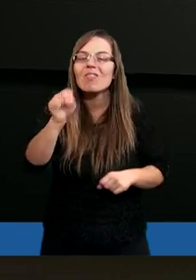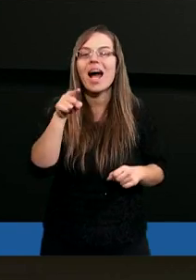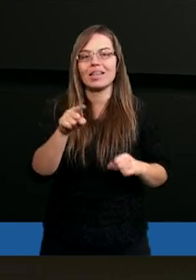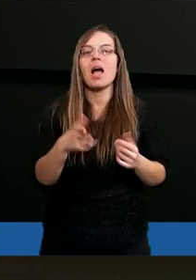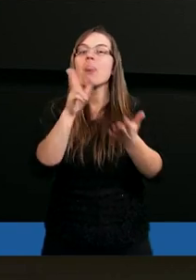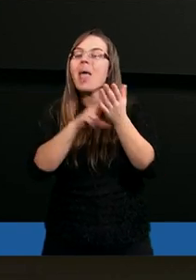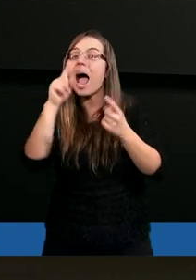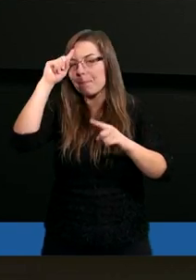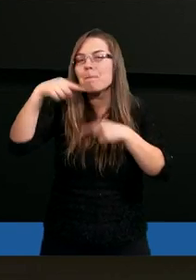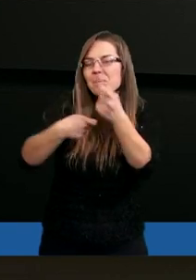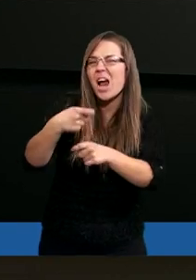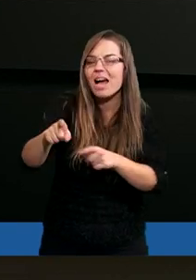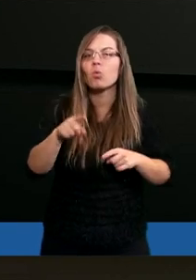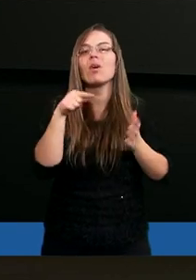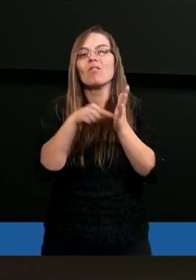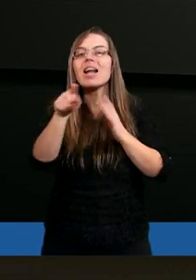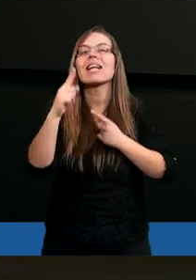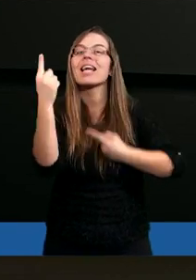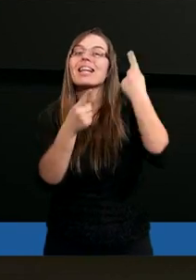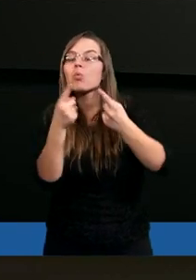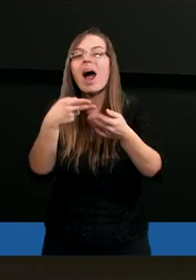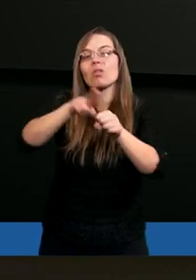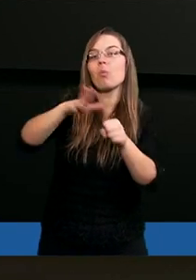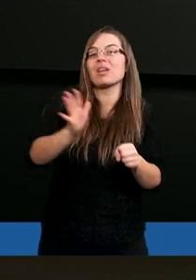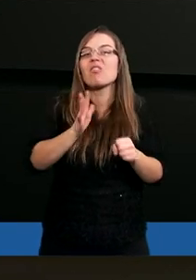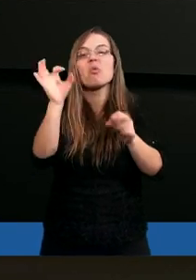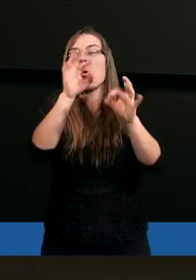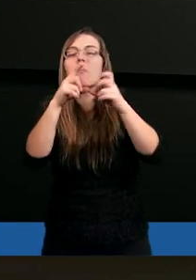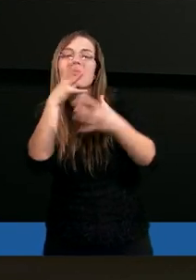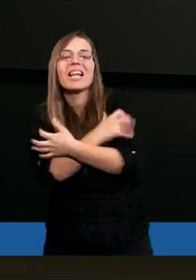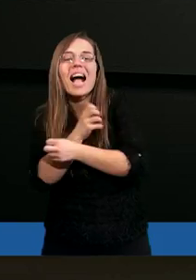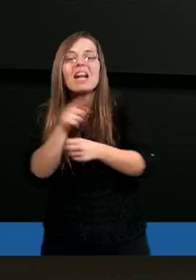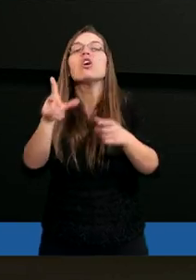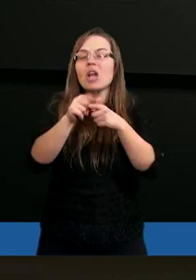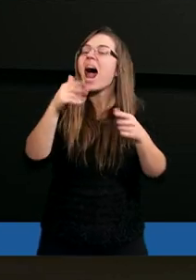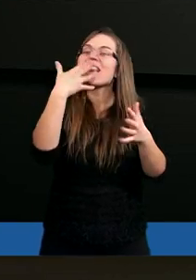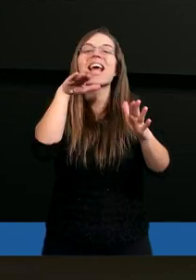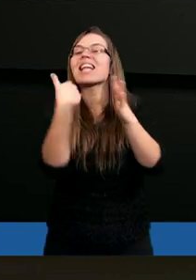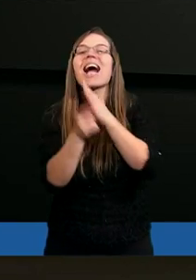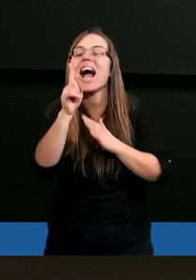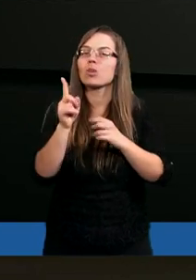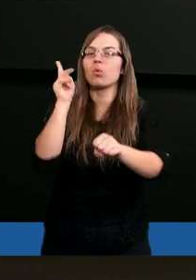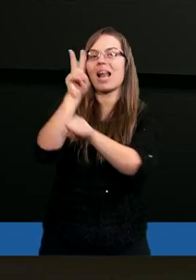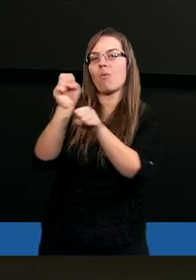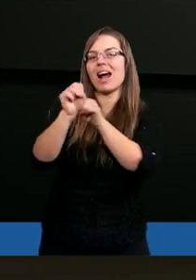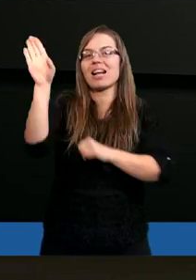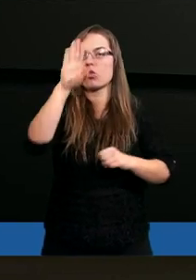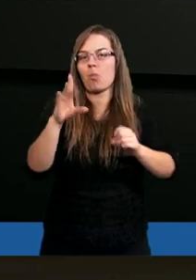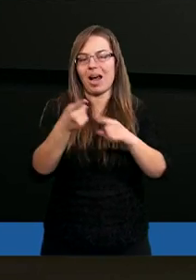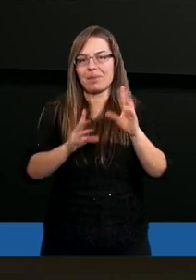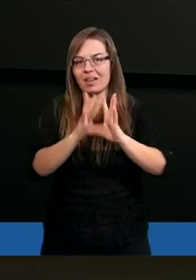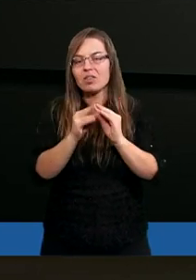Może czasem na przekór tej sytuacji, temu co przeżywał. Ale gdzieś w jego sercu to zaufanie było. Oczywiście